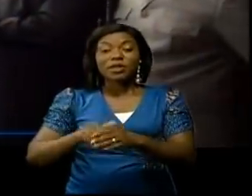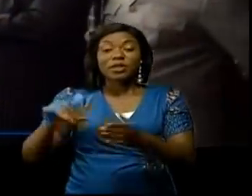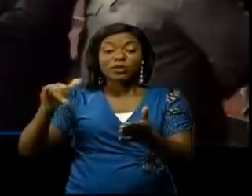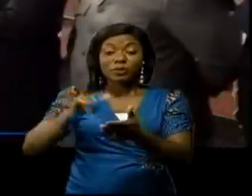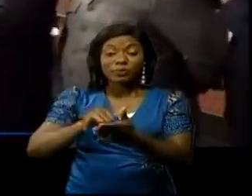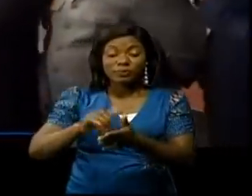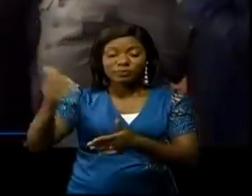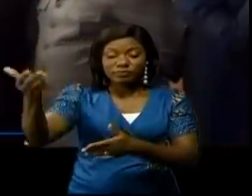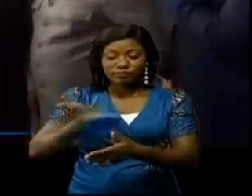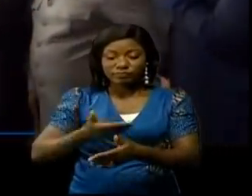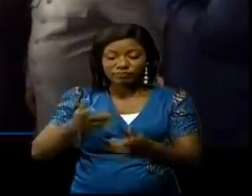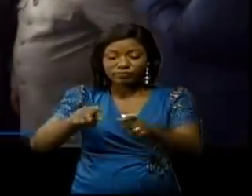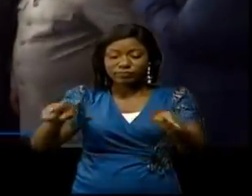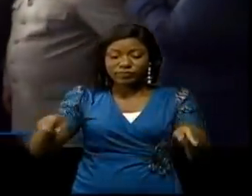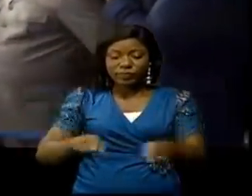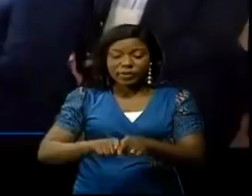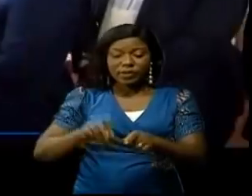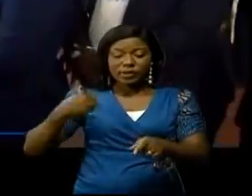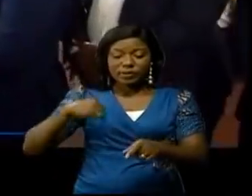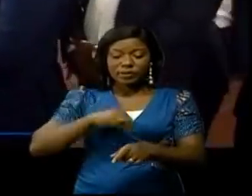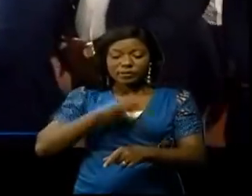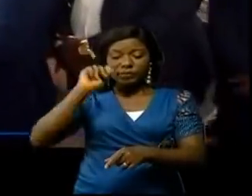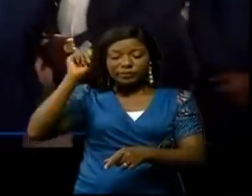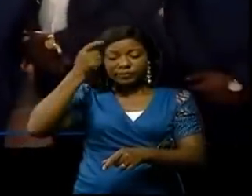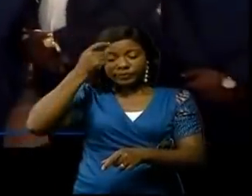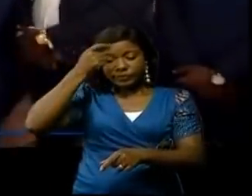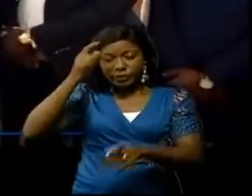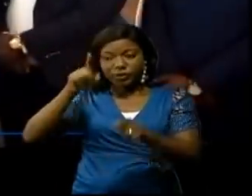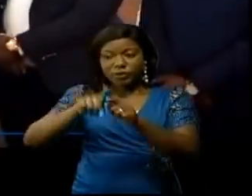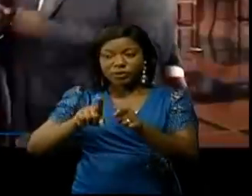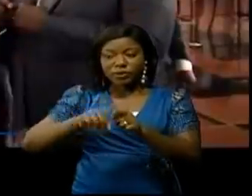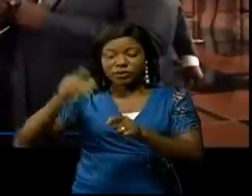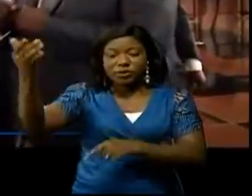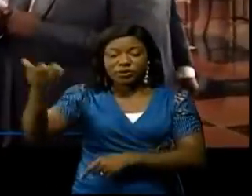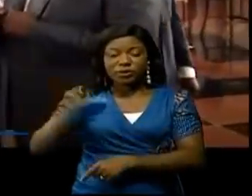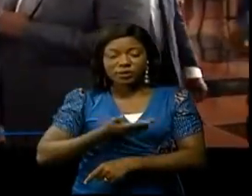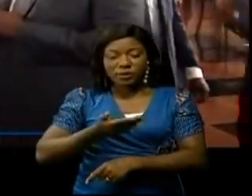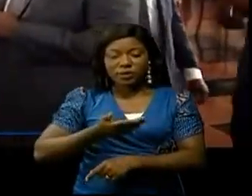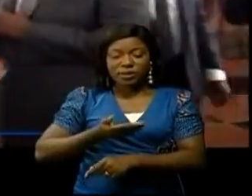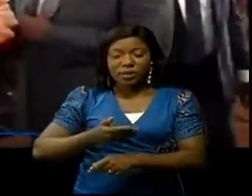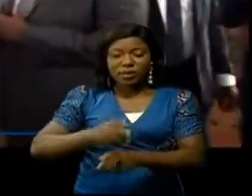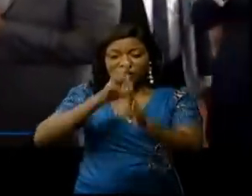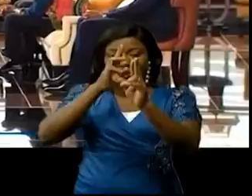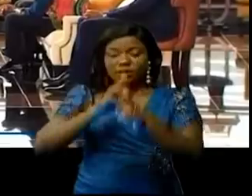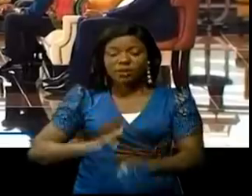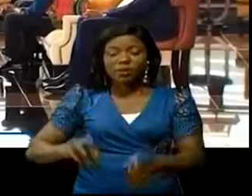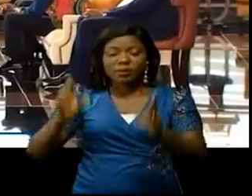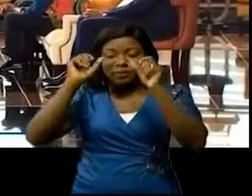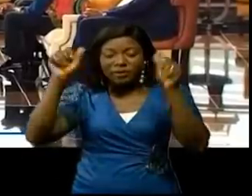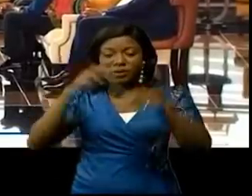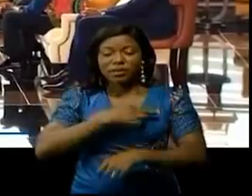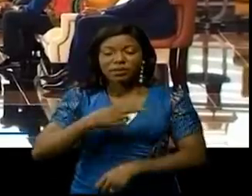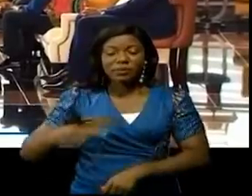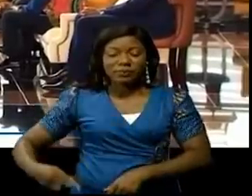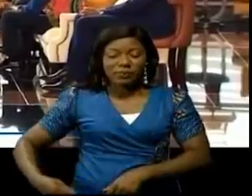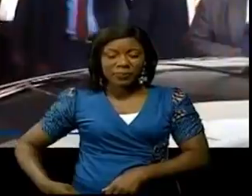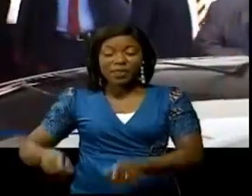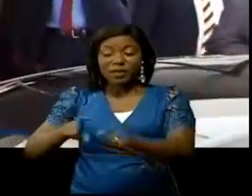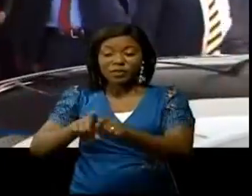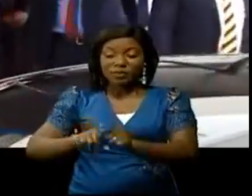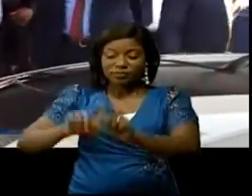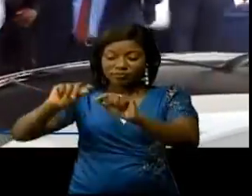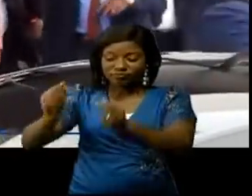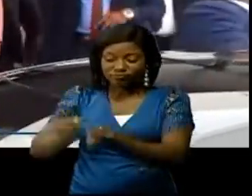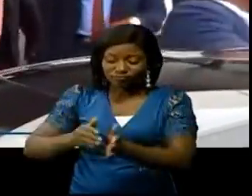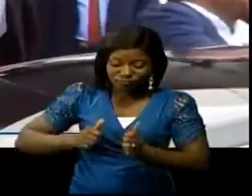présidentiel, les membres du gouvernement s'étaient arrangés pour réserver un accueil délirant au président de la République. Le cottage présidentiel